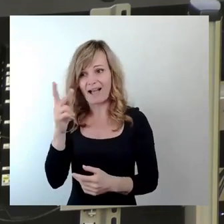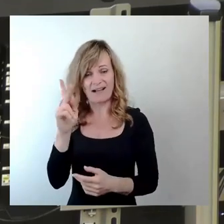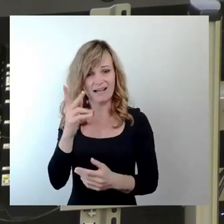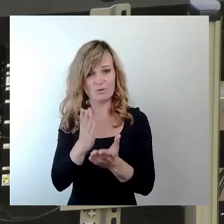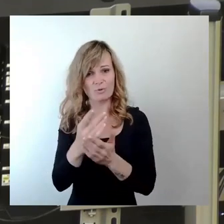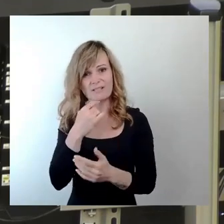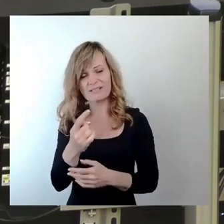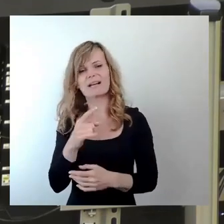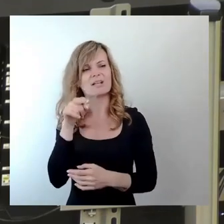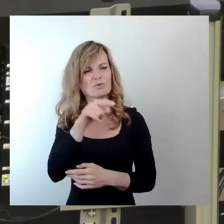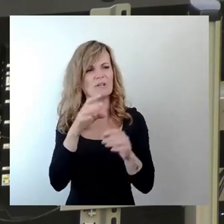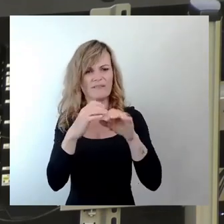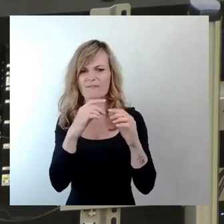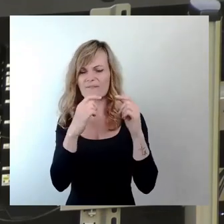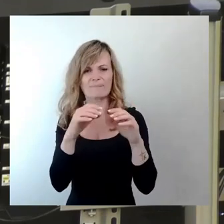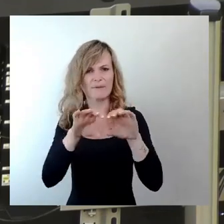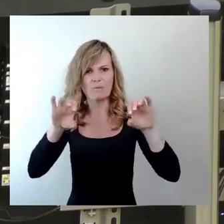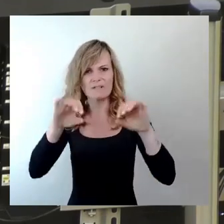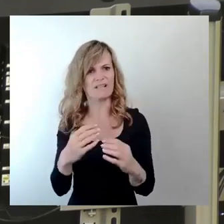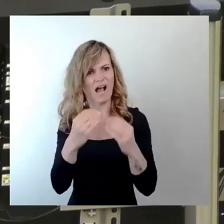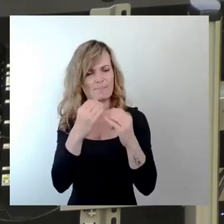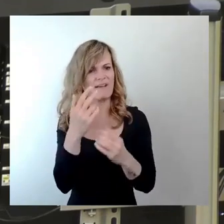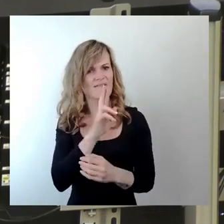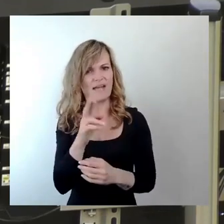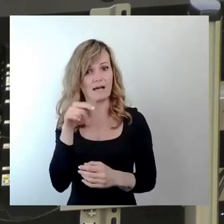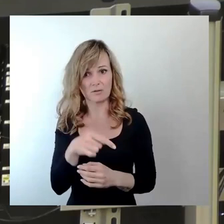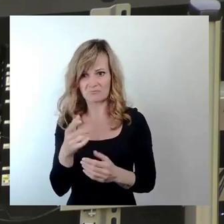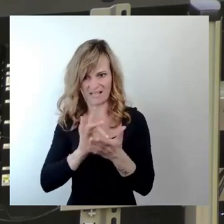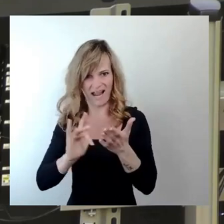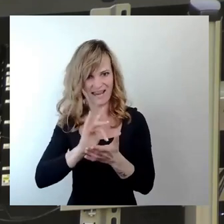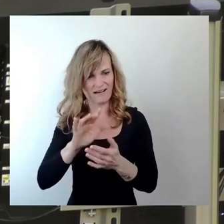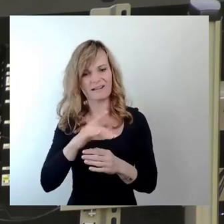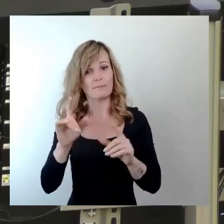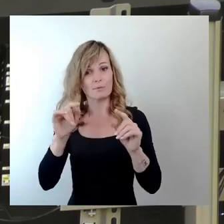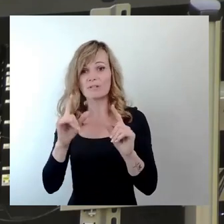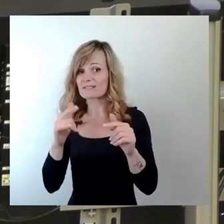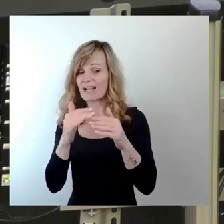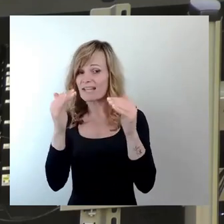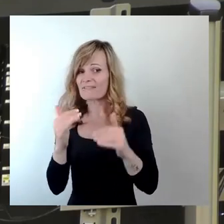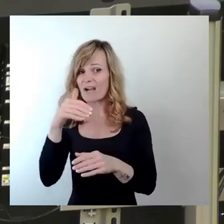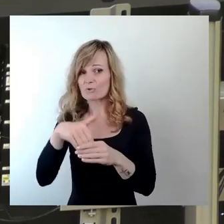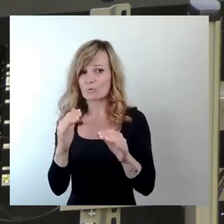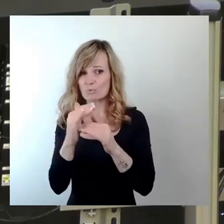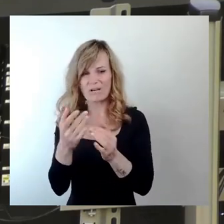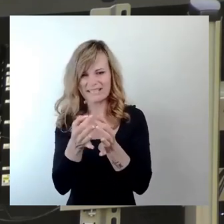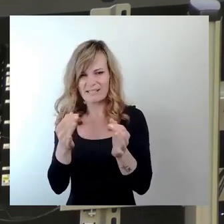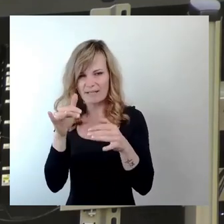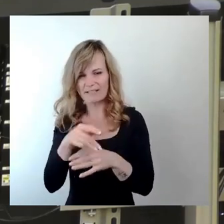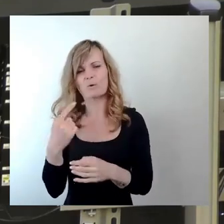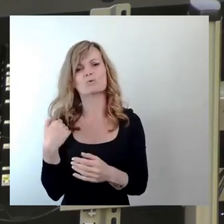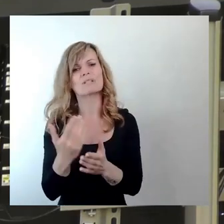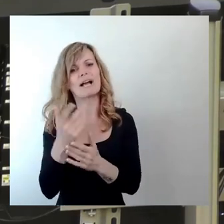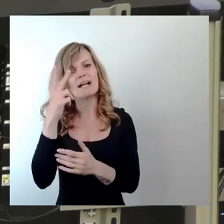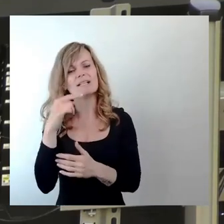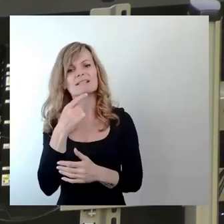da ein Würstchen? Gar keine. Haben wir dann dort gar keine Infrastruktur mehr? Und was ich auch noch betonen wollte, das hat Herr Kaden auch schon angesprochen, der Kies hier ist vermüllt und